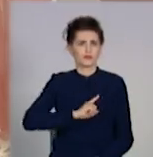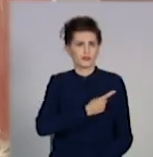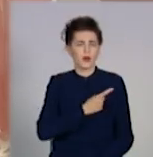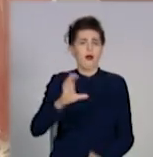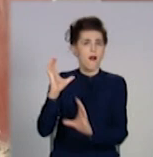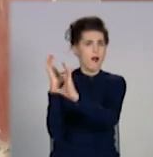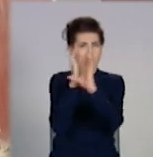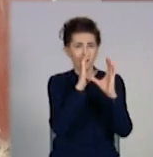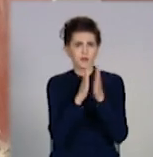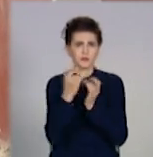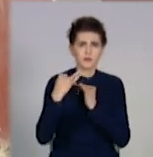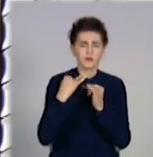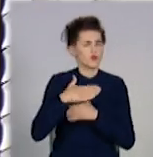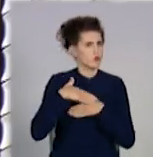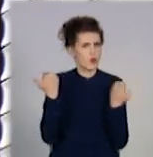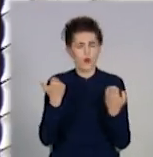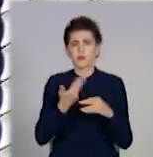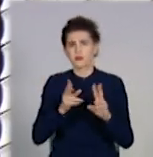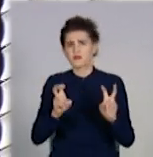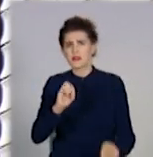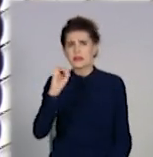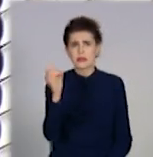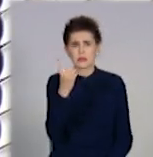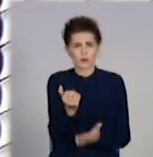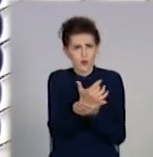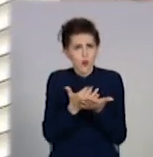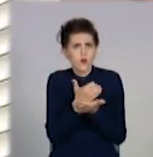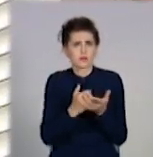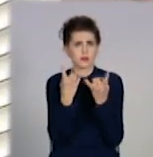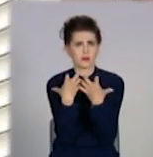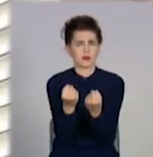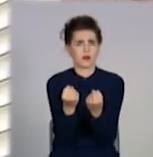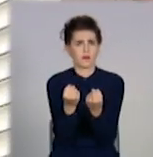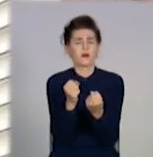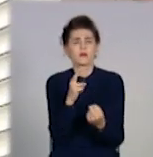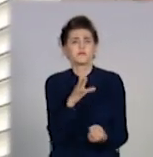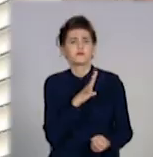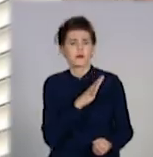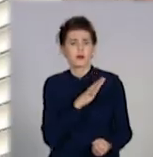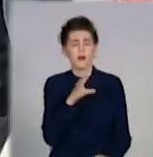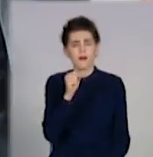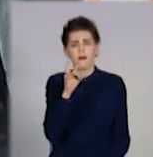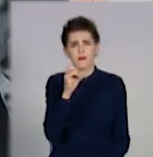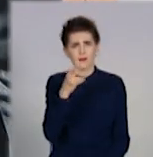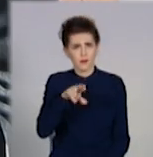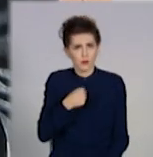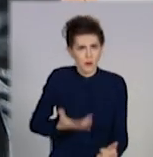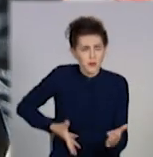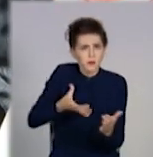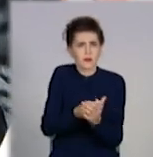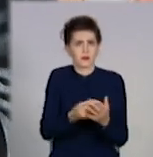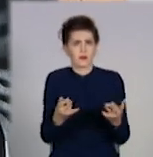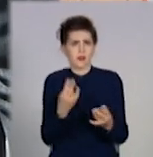не хочуть. Скаржаться для багатьох – це єдиний заробіток, який відібрали. Аренда стоїть, її треба буде заплатити. Налог